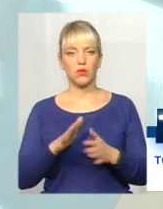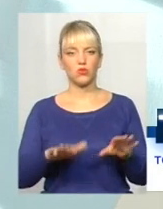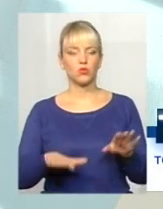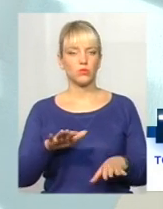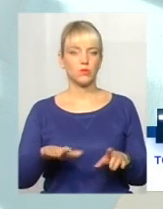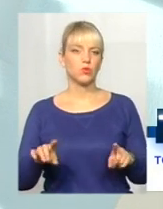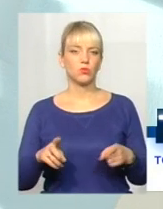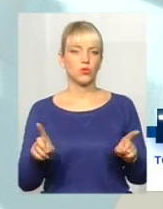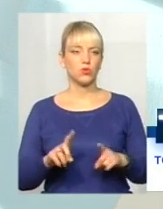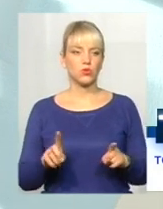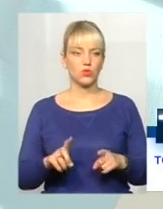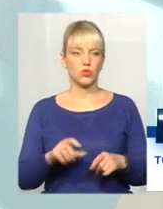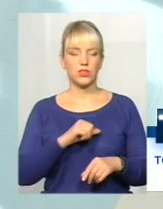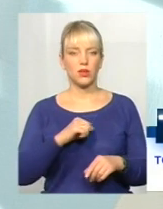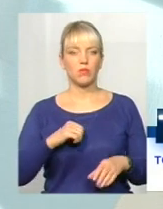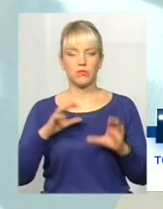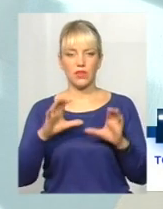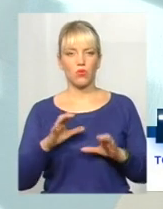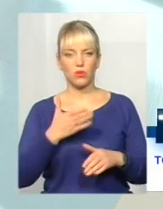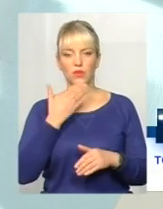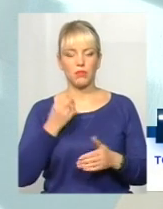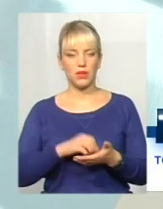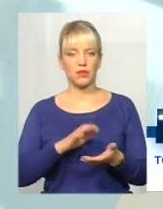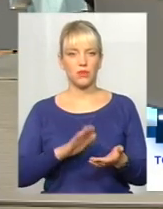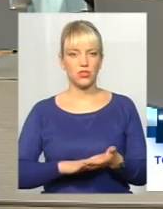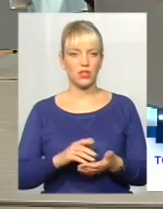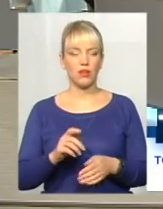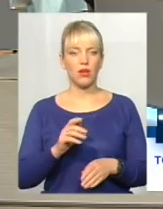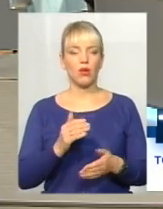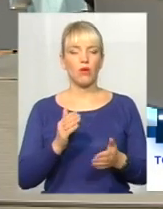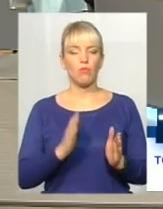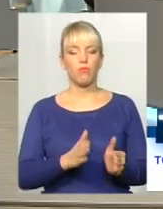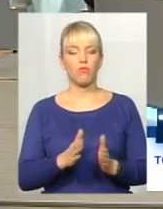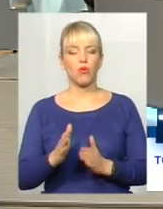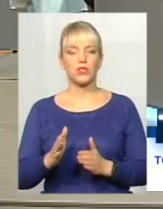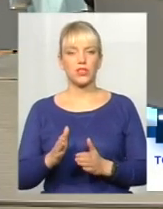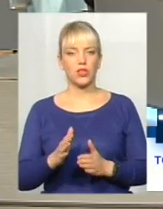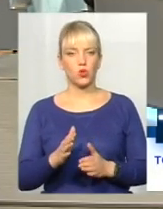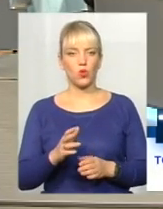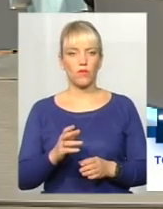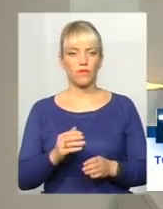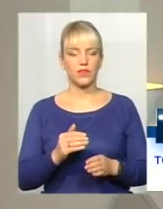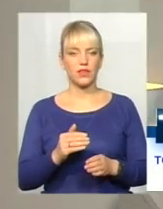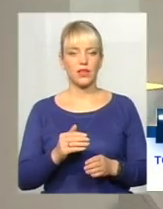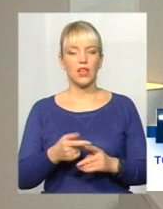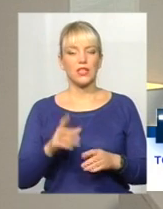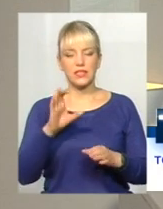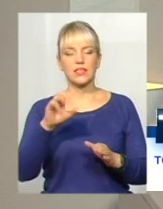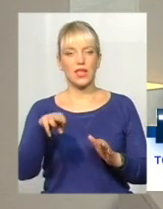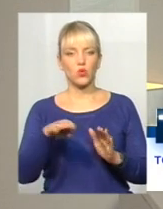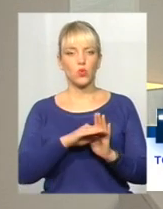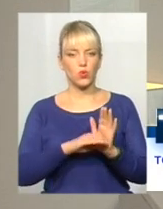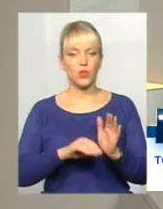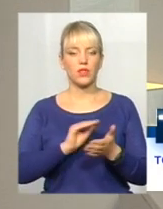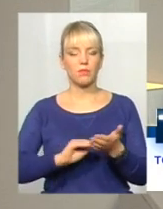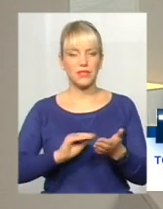що самим законом не передбачена послідовність, як це робити. Тобто, статтю добавили, що це треба робити,